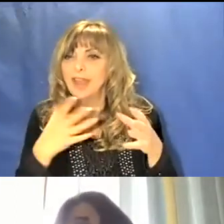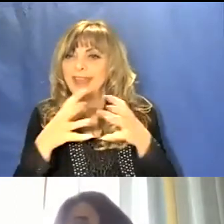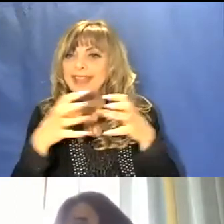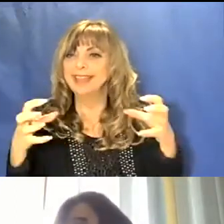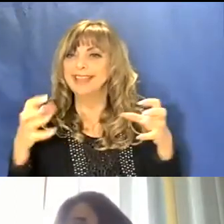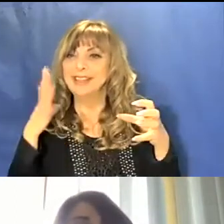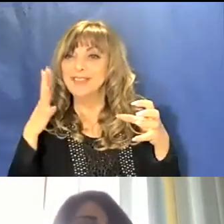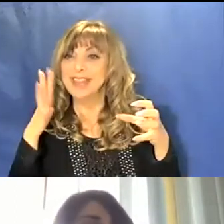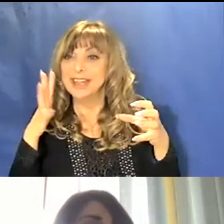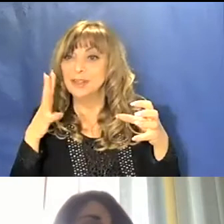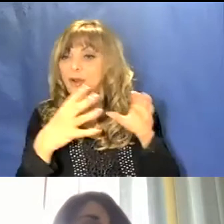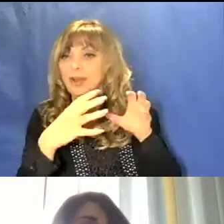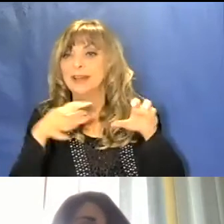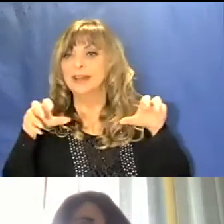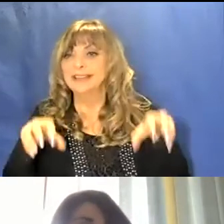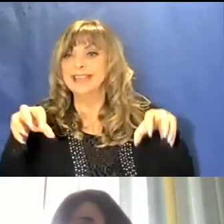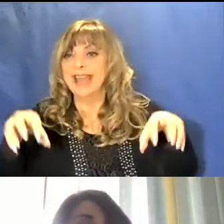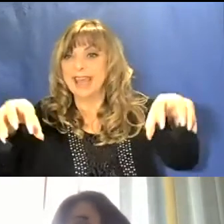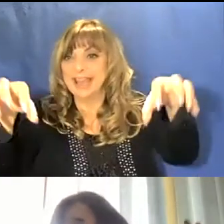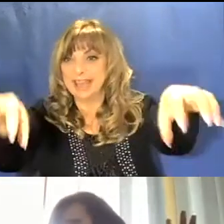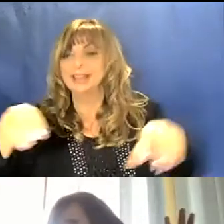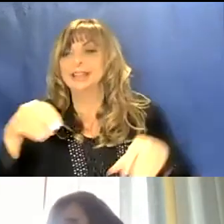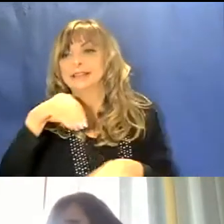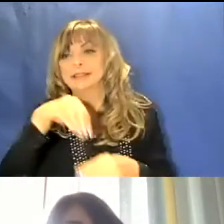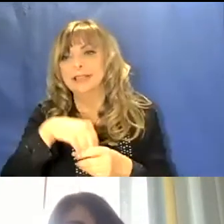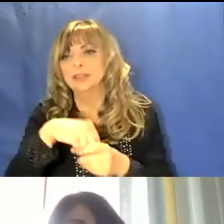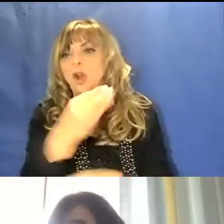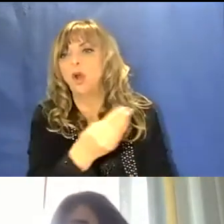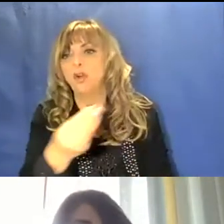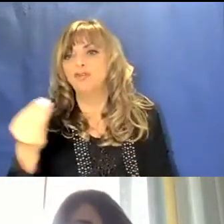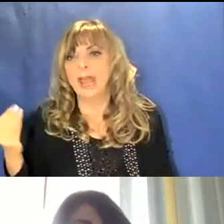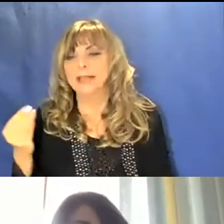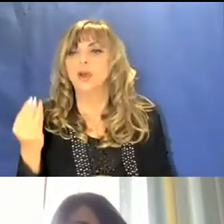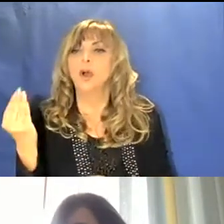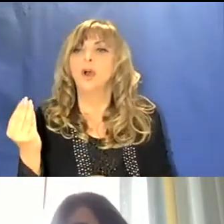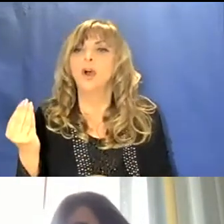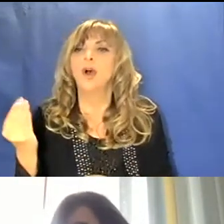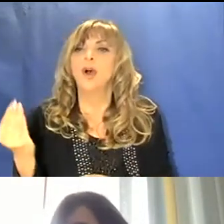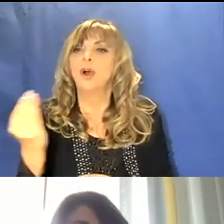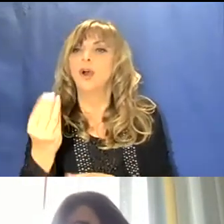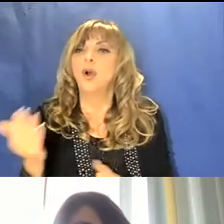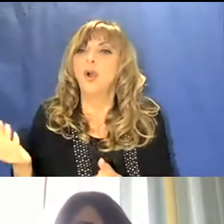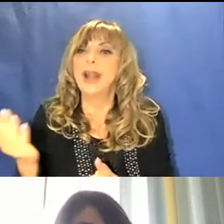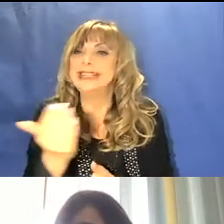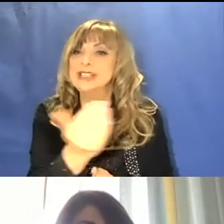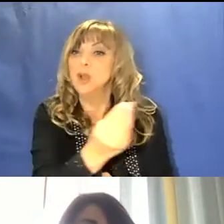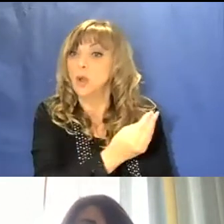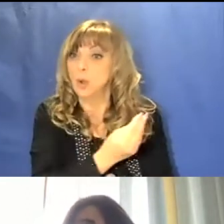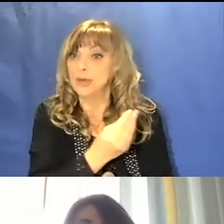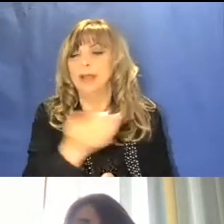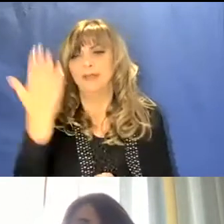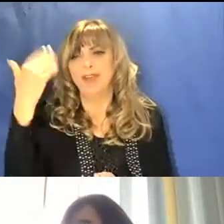in cui sono custoditi gli oggetti delle collezioni del vecchio gabinetto di storia naturale.